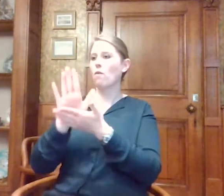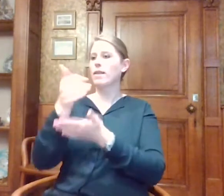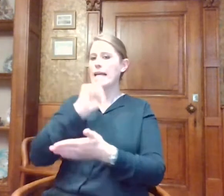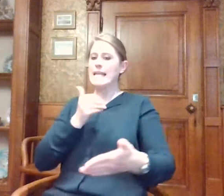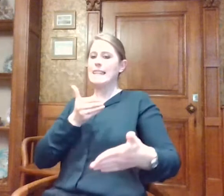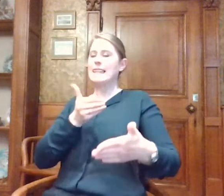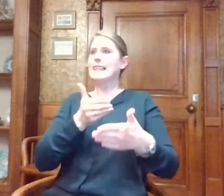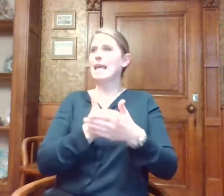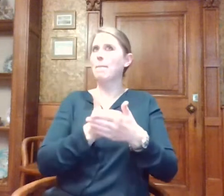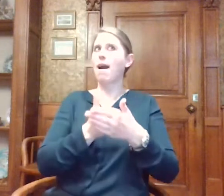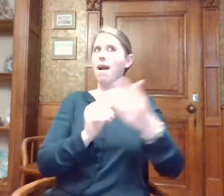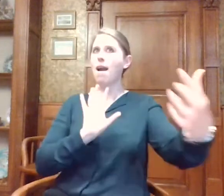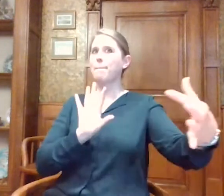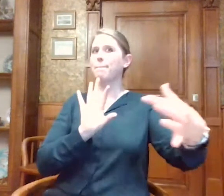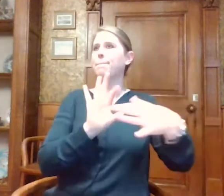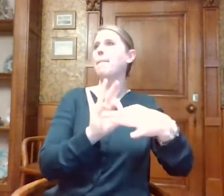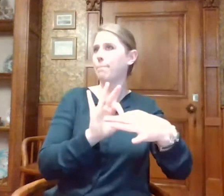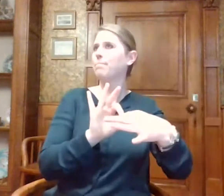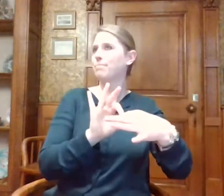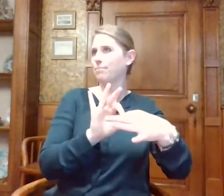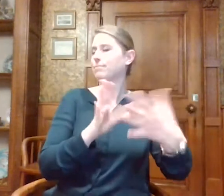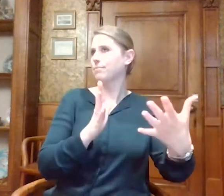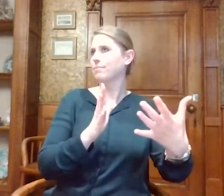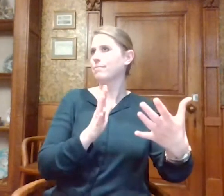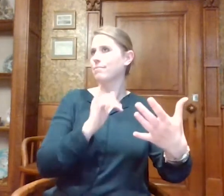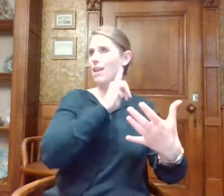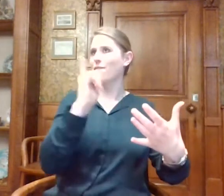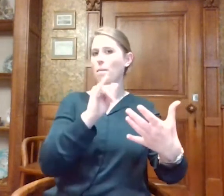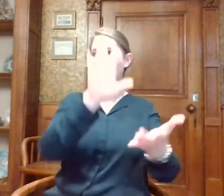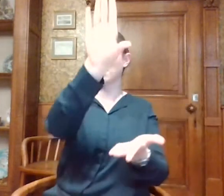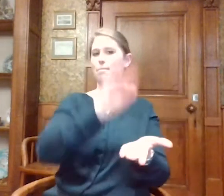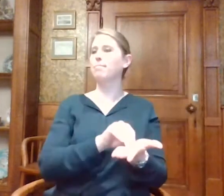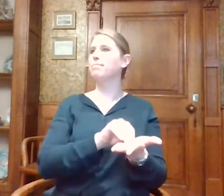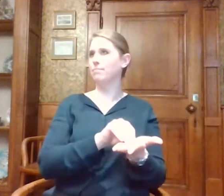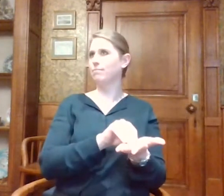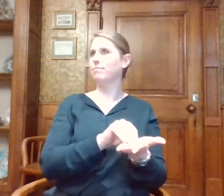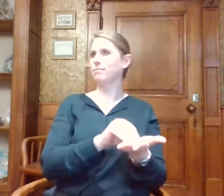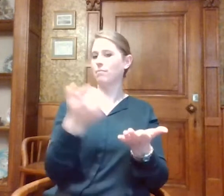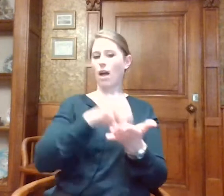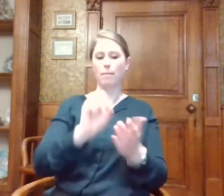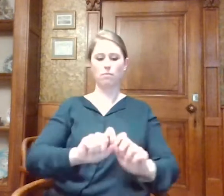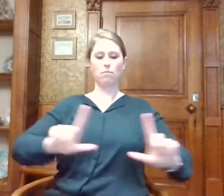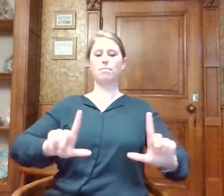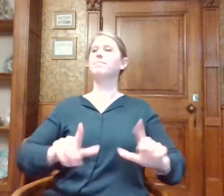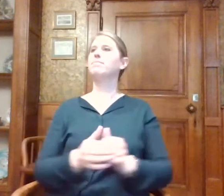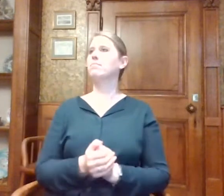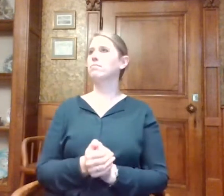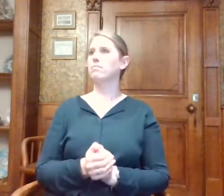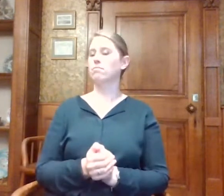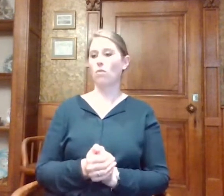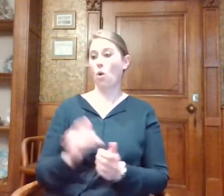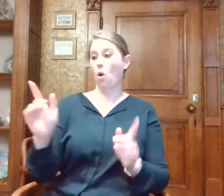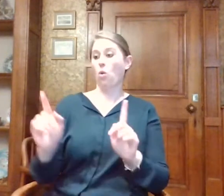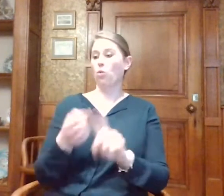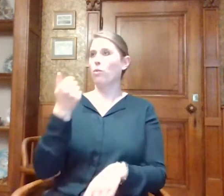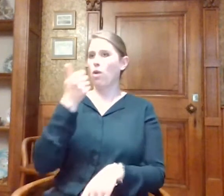buurt komen van zo'n beacon, dan gaat er eigenlijk informatie oppoppen in de app. Het gebeurt dus à la carte. Dus